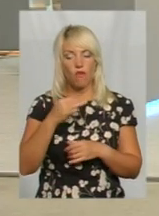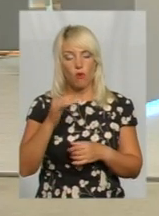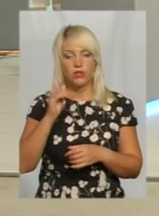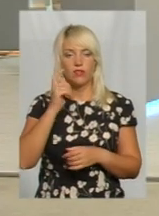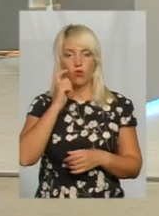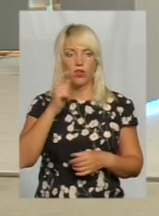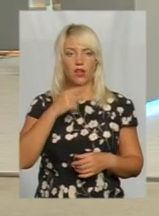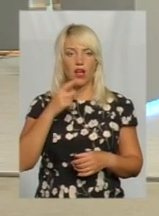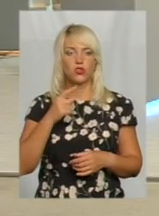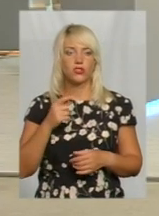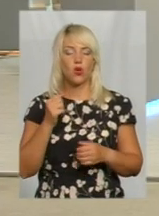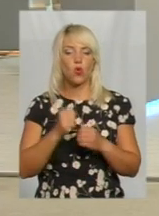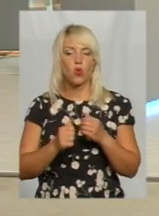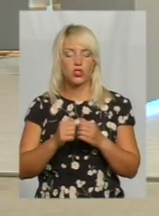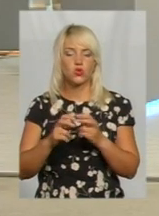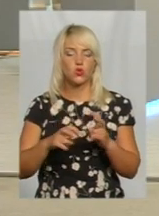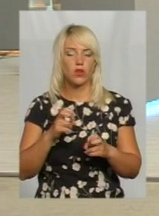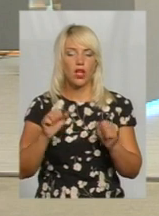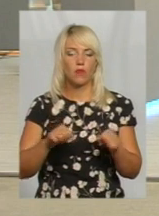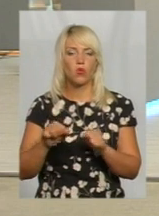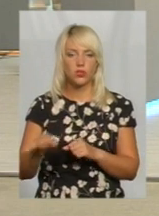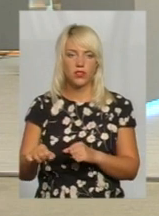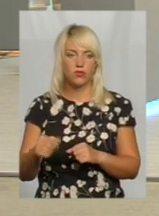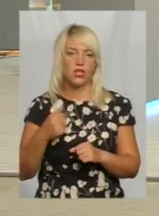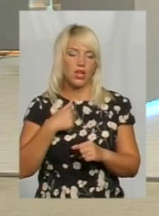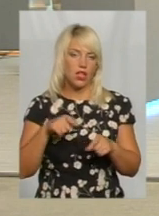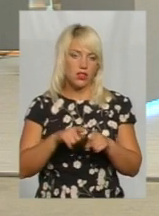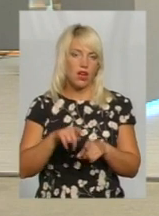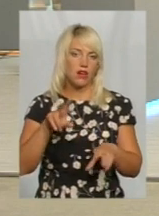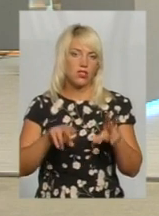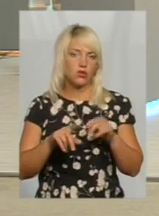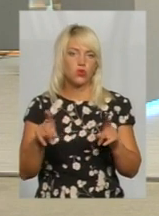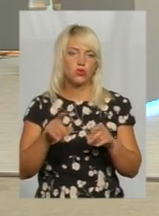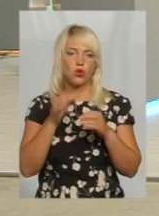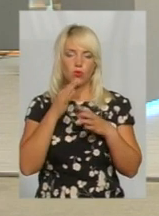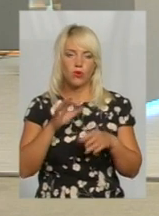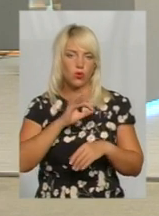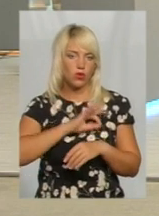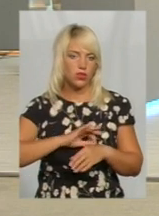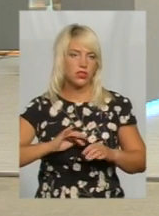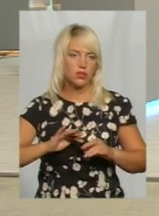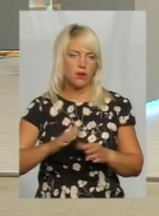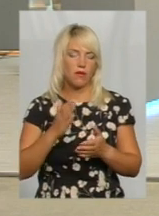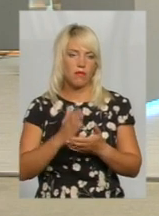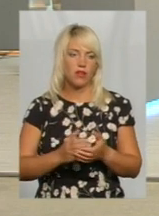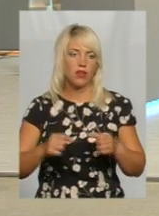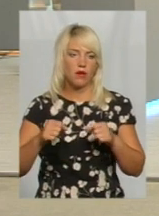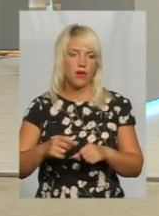кожен шукає можливості, і я так рахую, що любі корисні справи, вони мають право на життя.